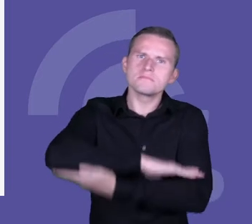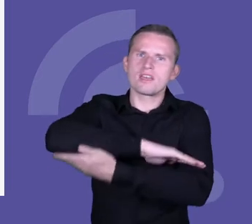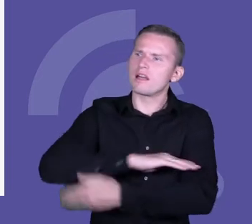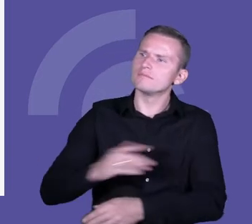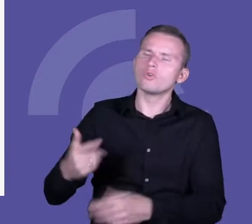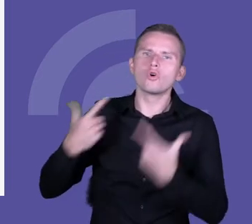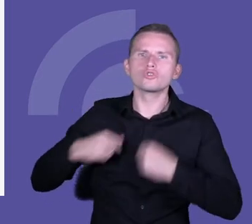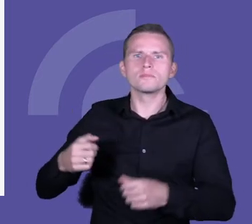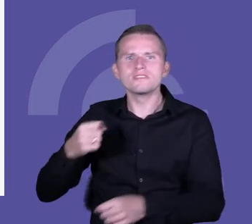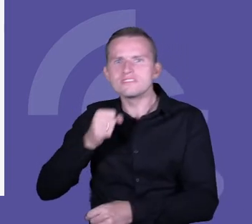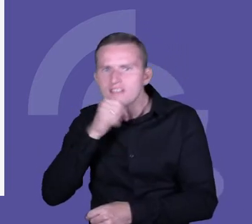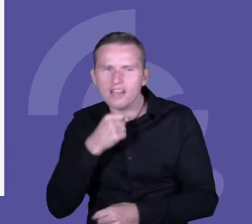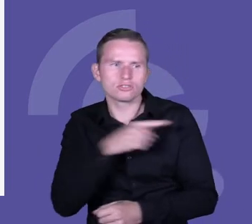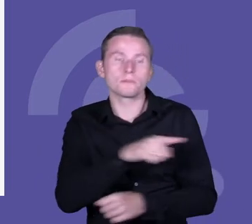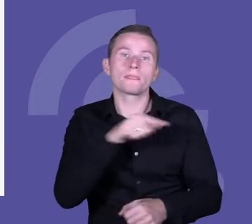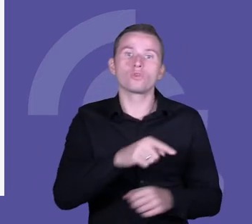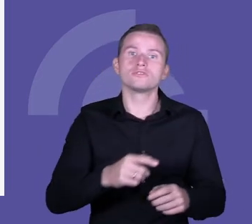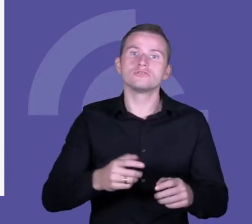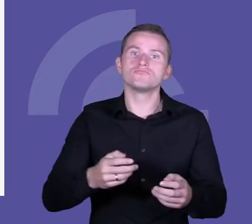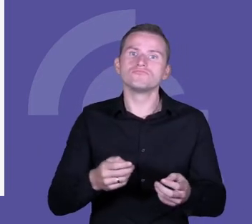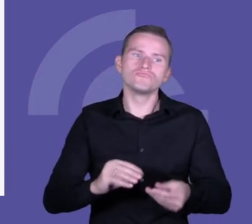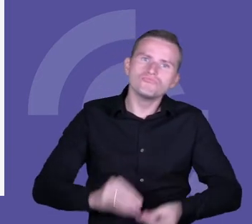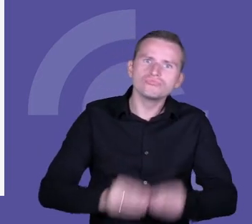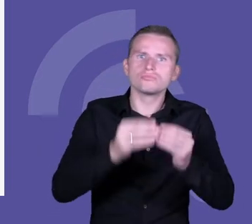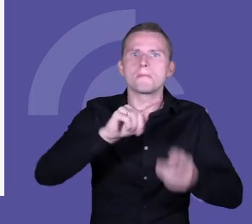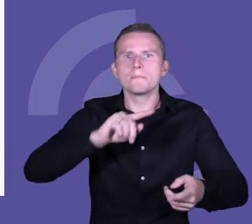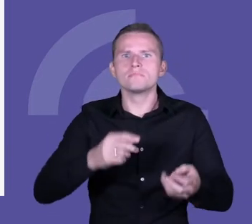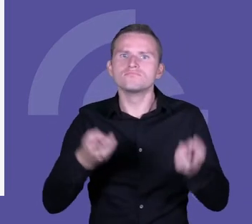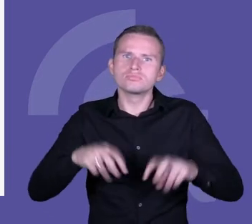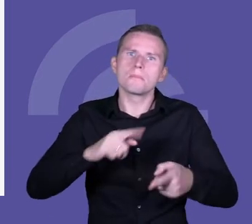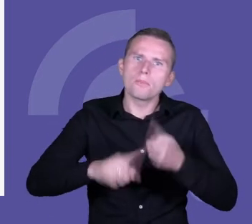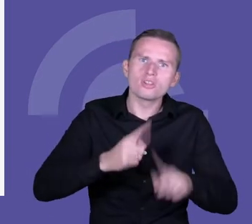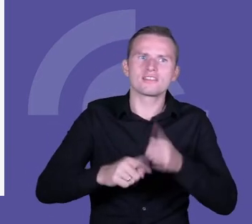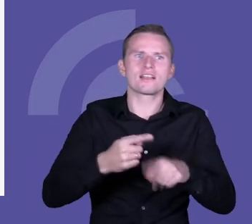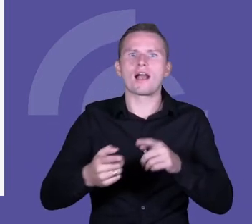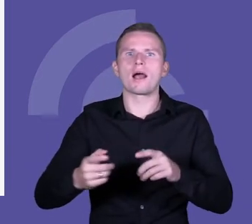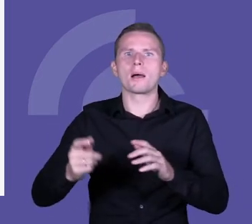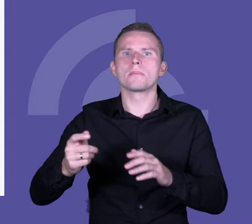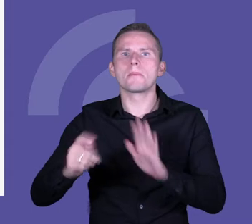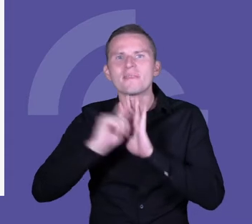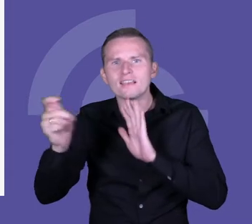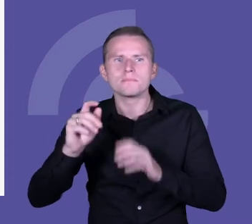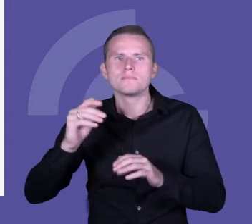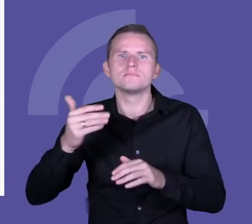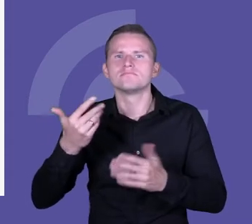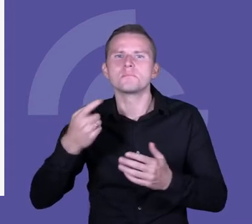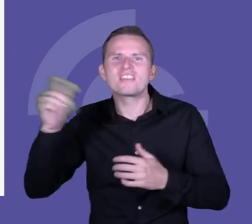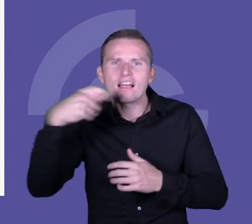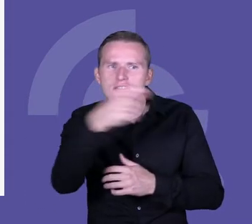które będą tworzyły politykę migracyjną. Siedzą tam osoby, które będą budowały na przykład właśnie założenia,